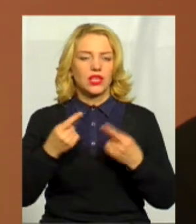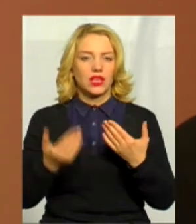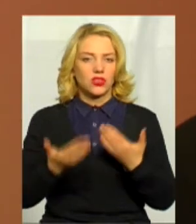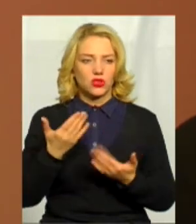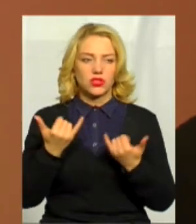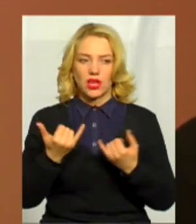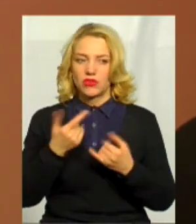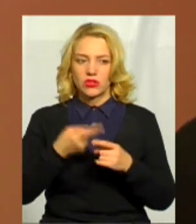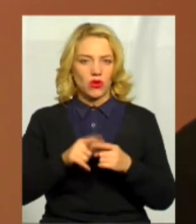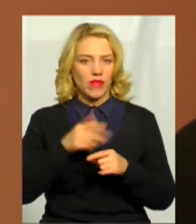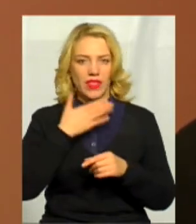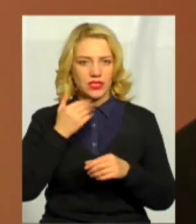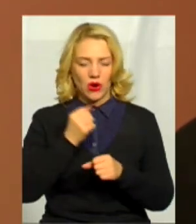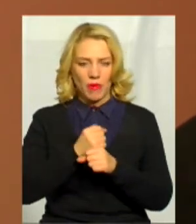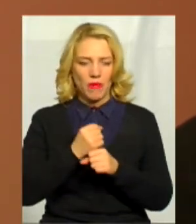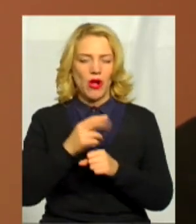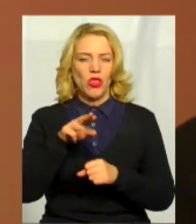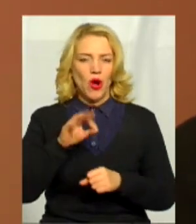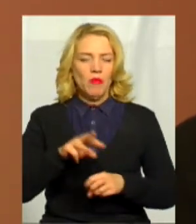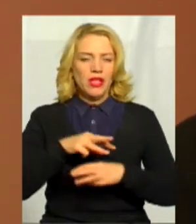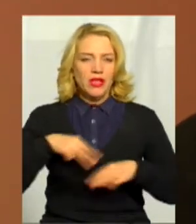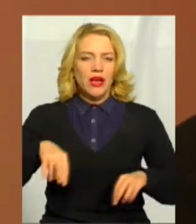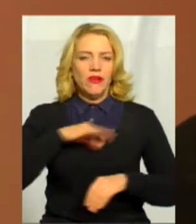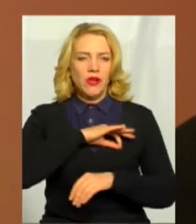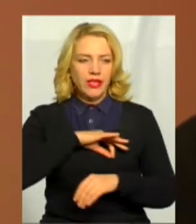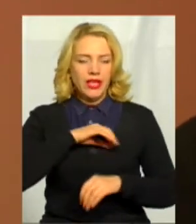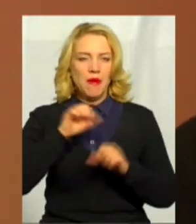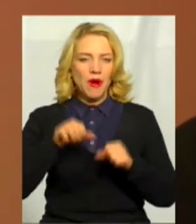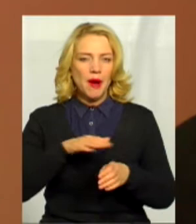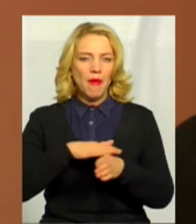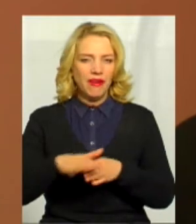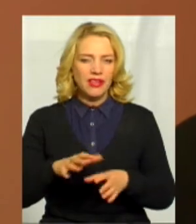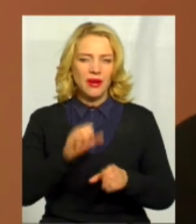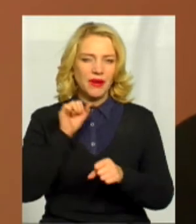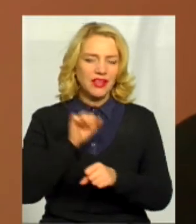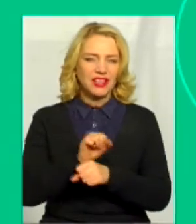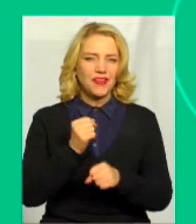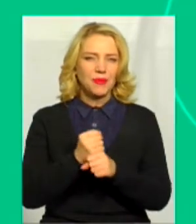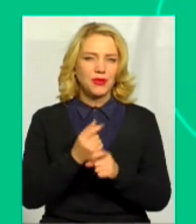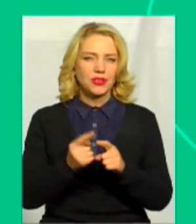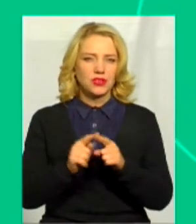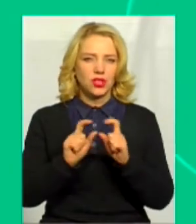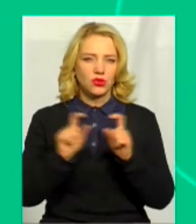Міністерство юстиції, воно зможе повністю зупинити роботу всієї установи.